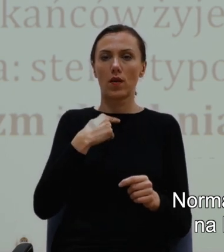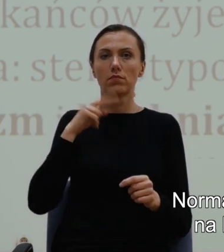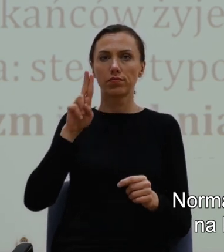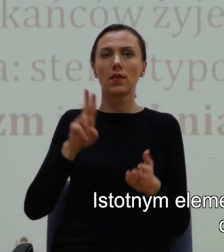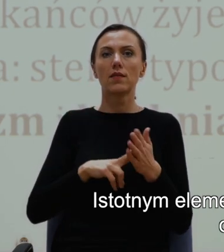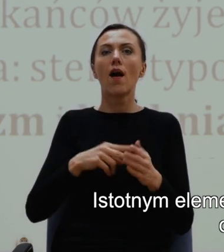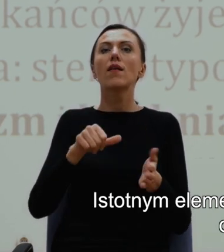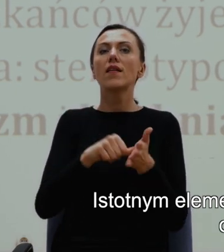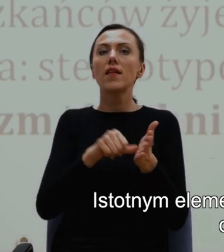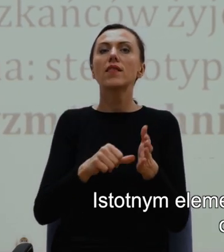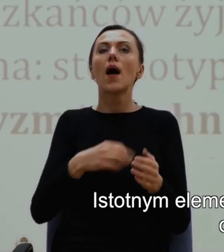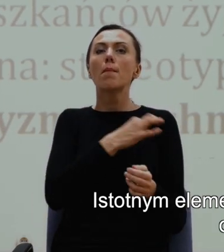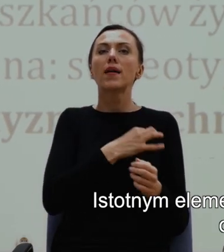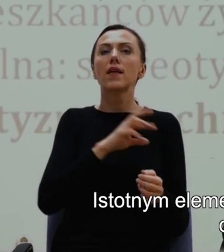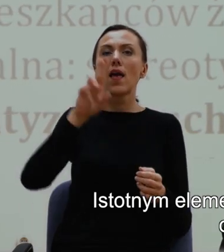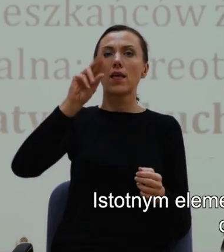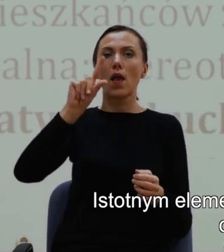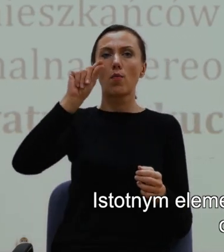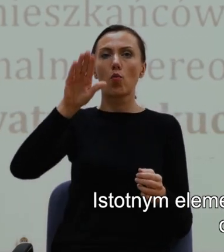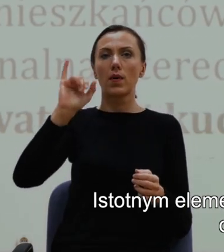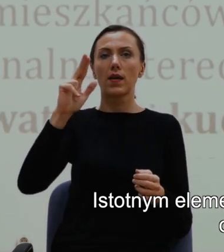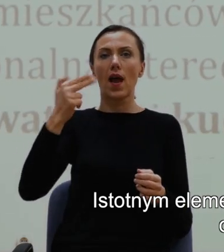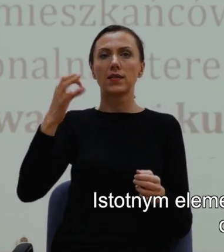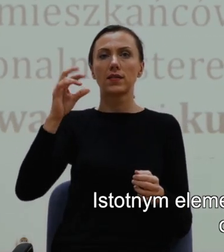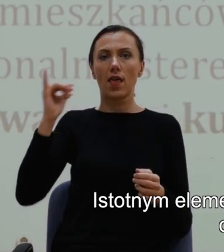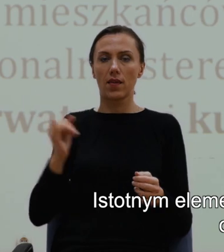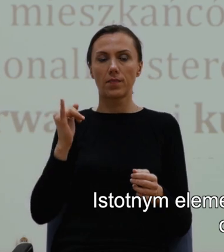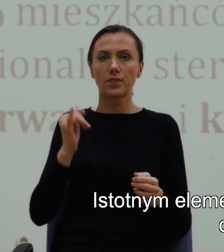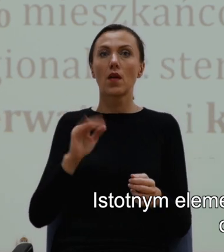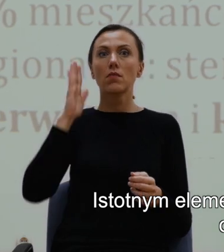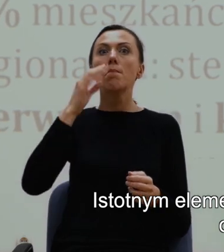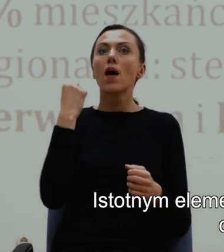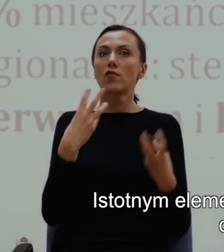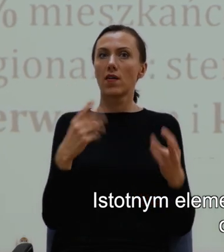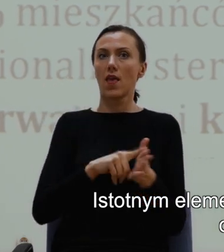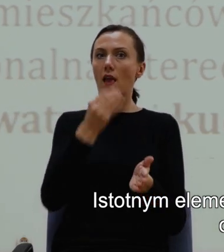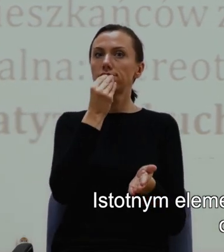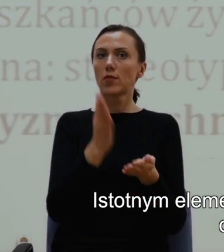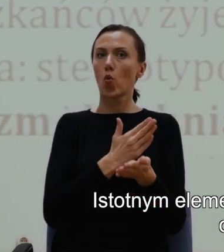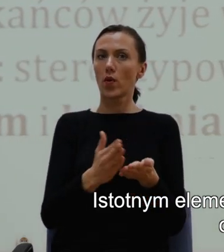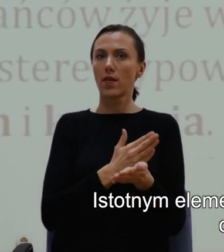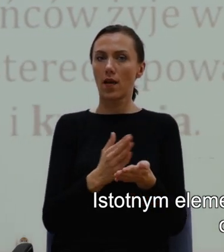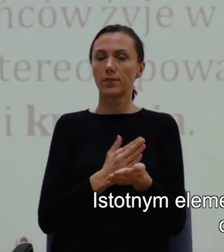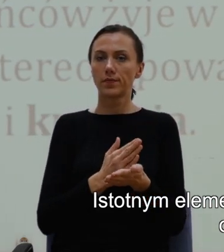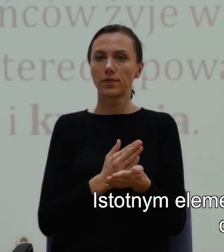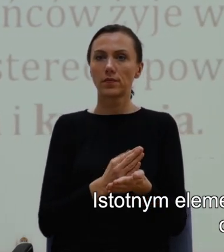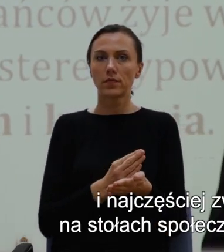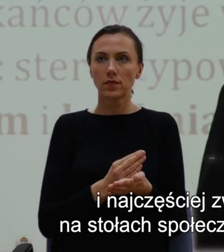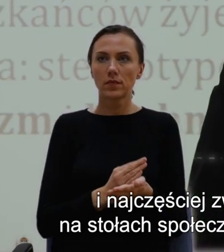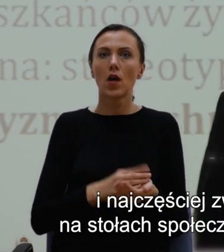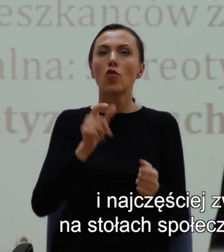Istotnym elementem tożsamości południa jest też kuchnia, określona mianem soul food